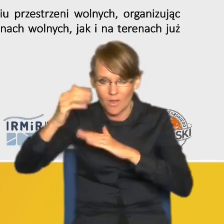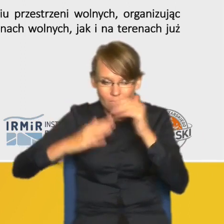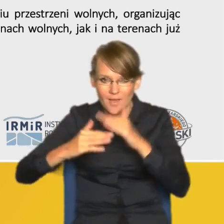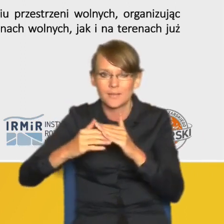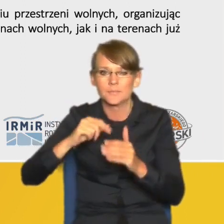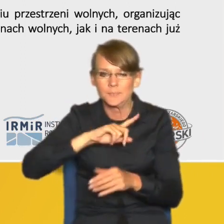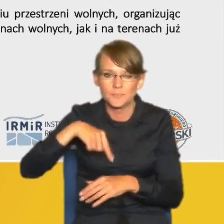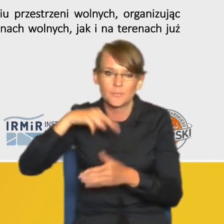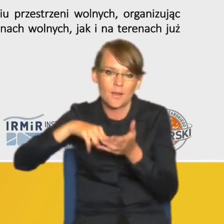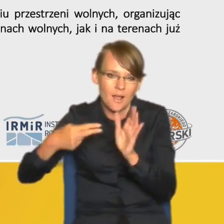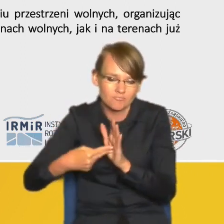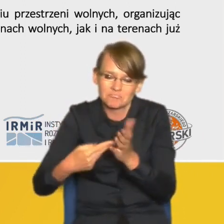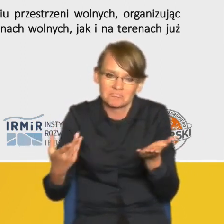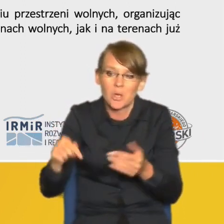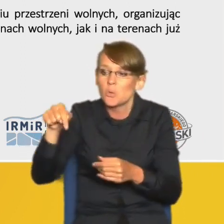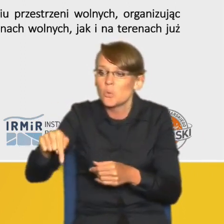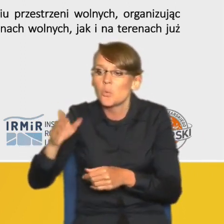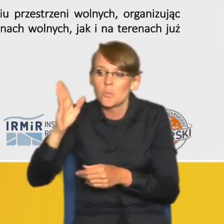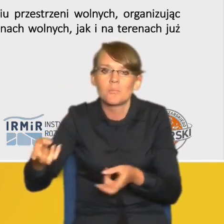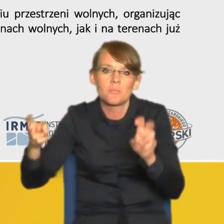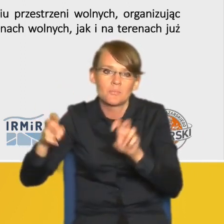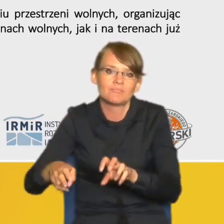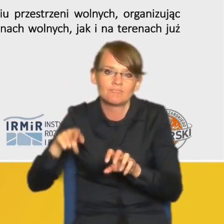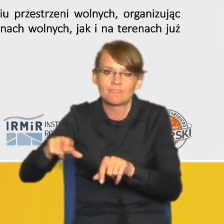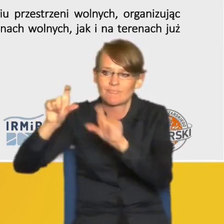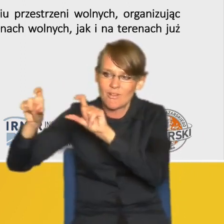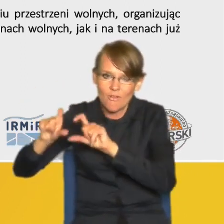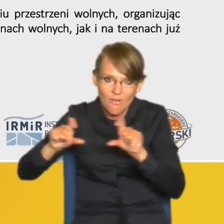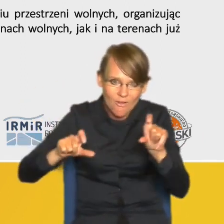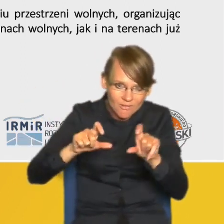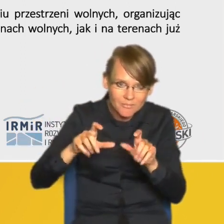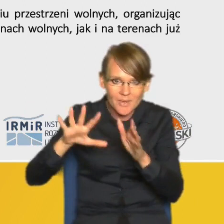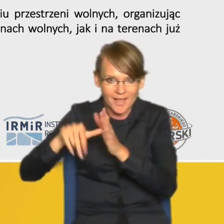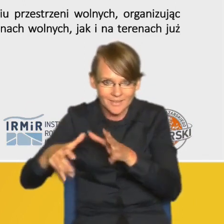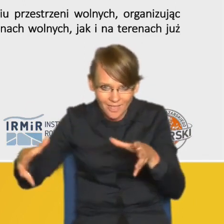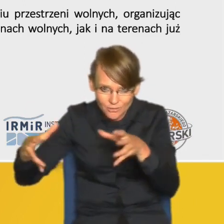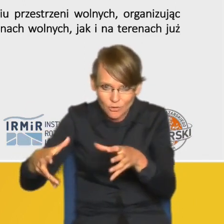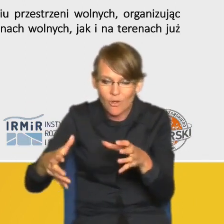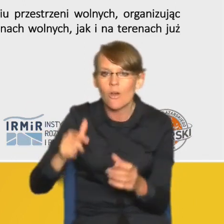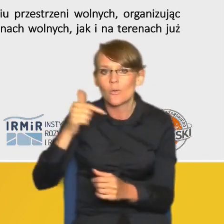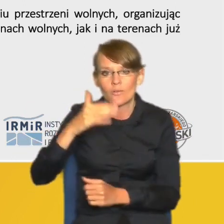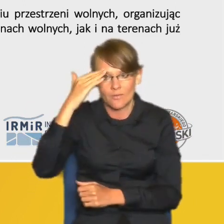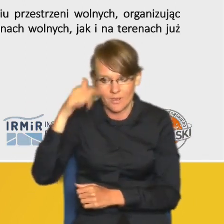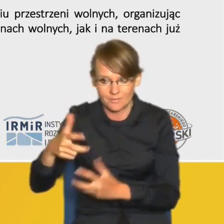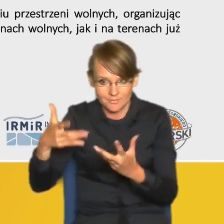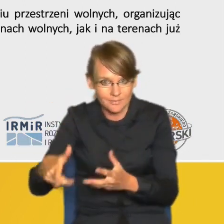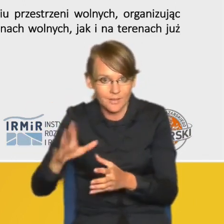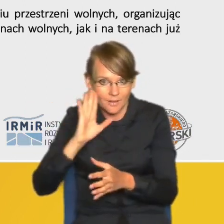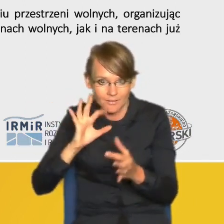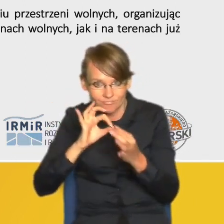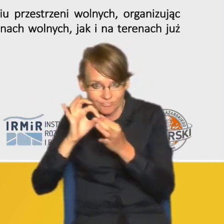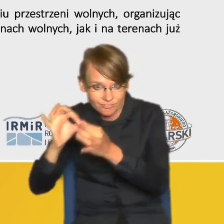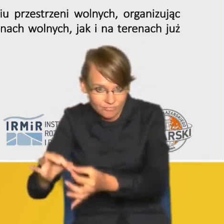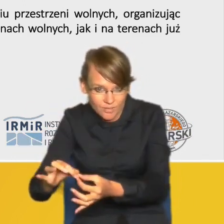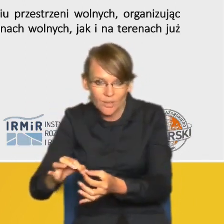planujemy że gdzieś tutaj powstanie miasteczko to musimy sobie zdawać sprawę że jego egzystencja jest możliwa tylko i wyłącznie wtedy